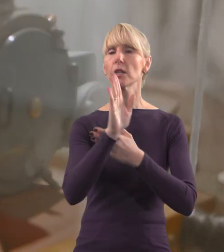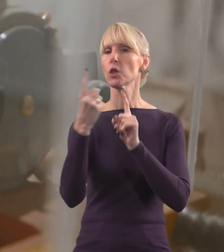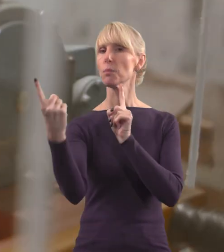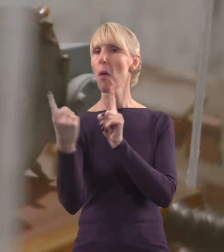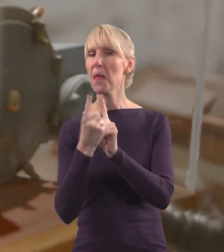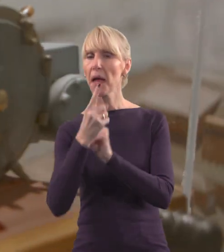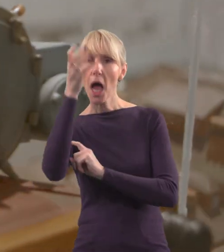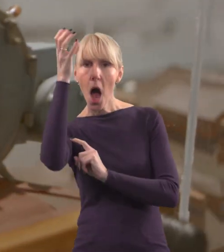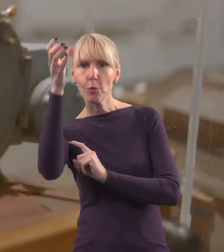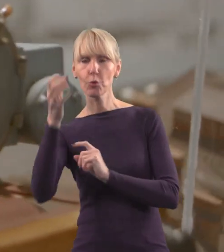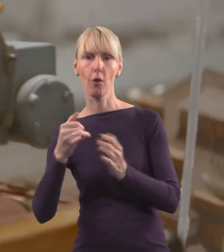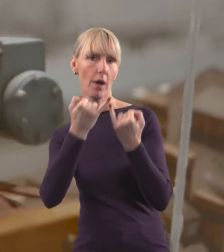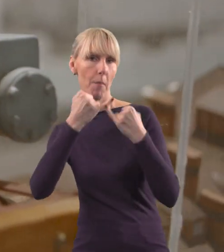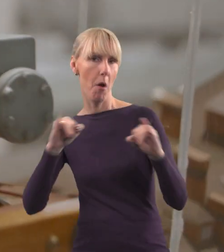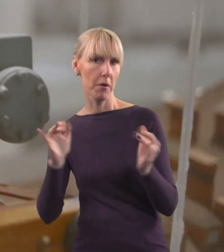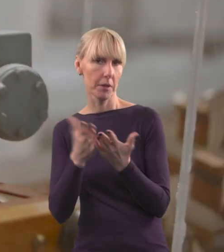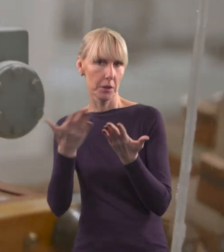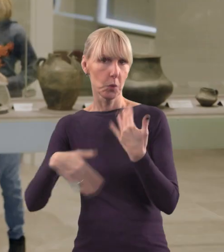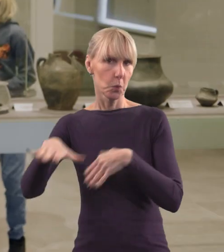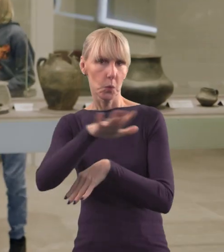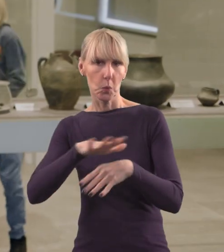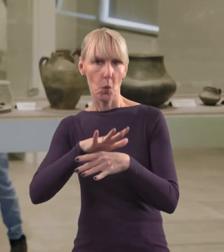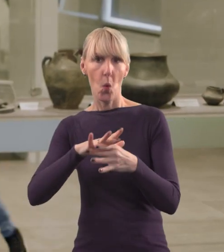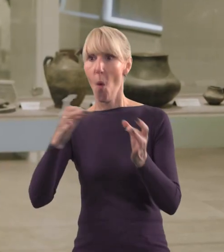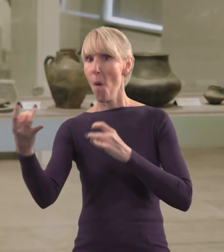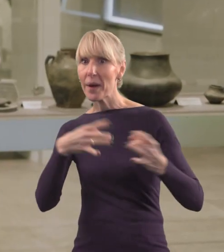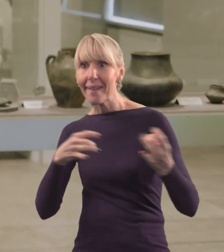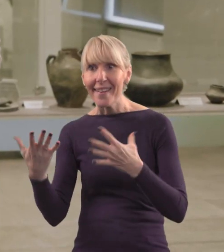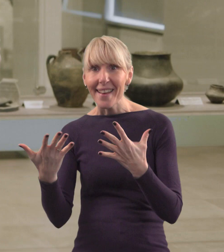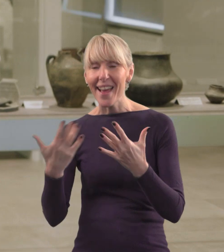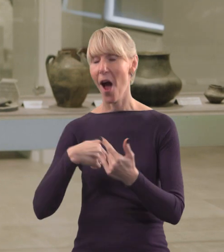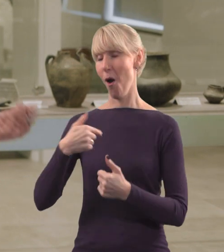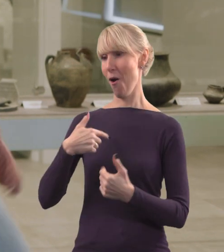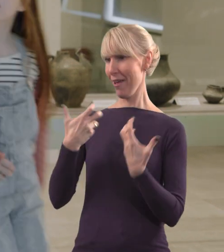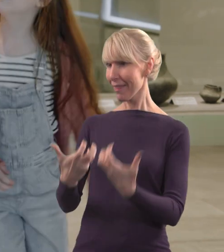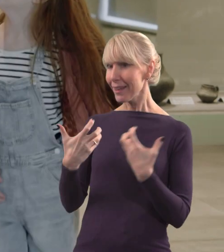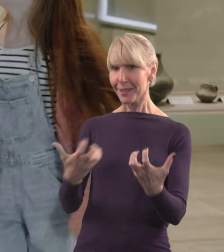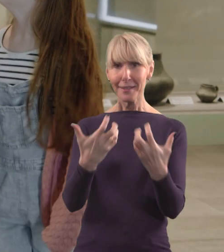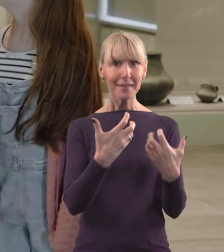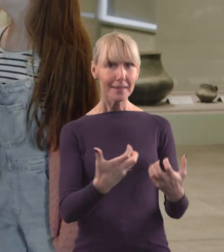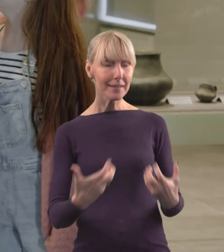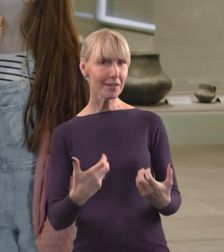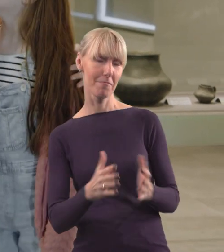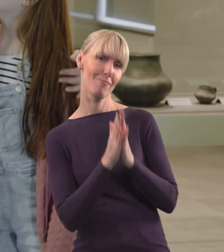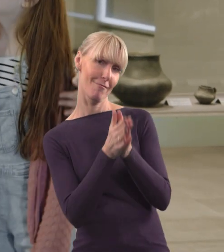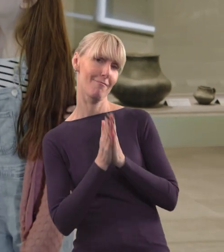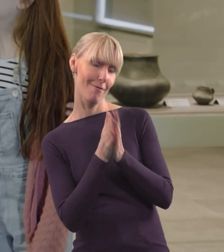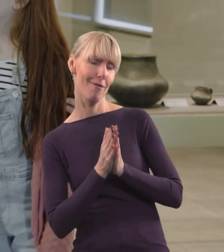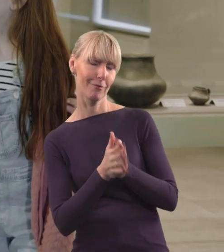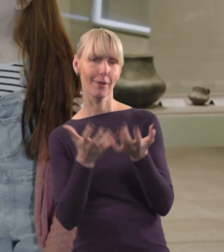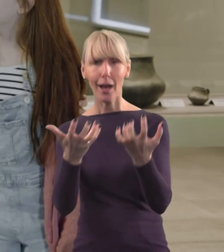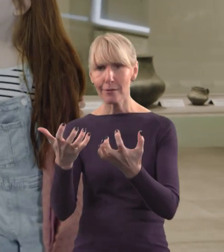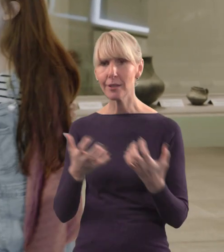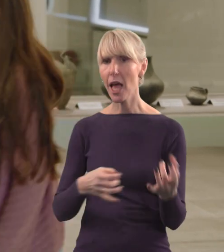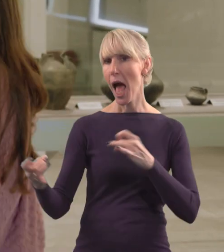autorskie, a także wziąć udział w grach terenowych. Gry? My też chcemy zagrać. Tak, mamo. My też